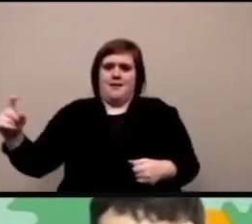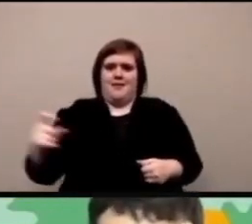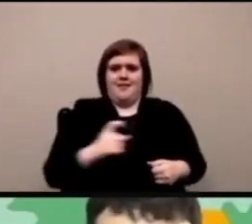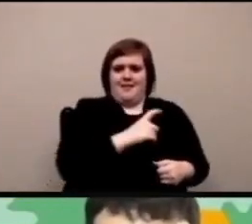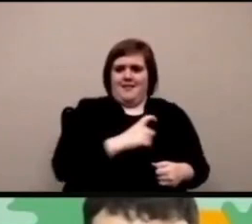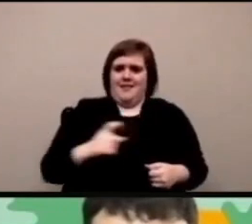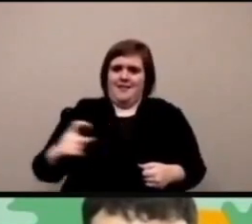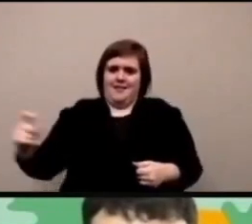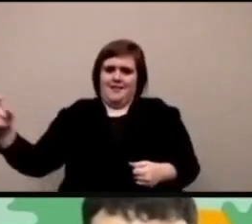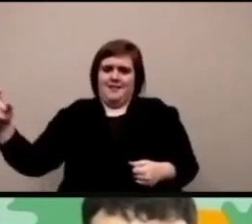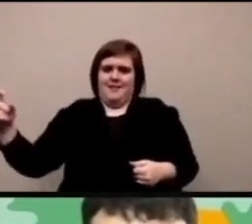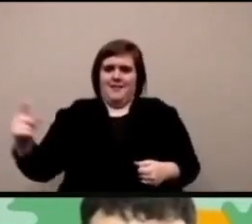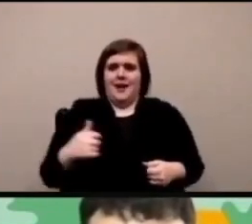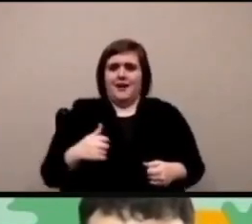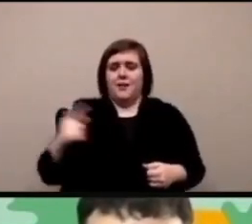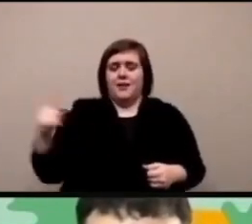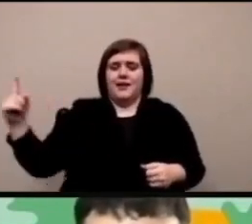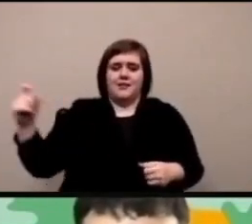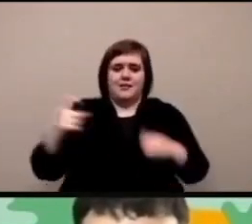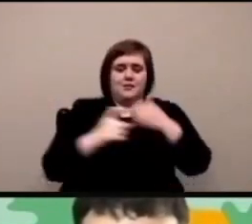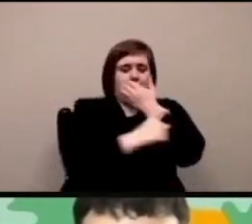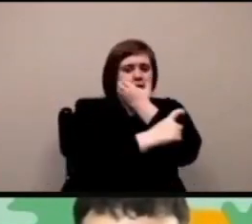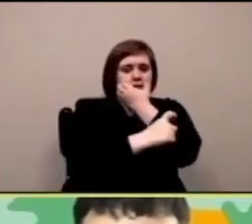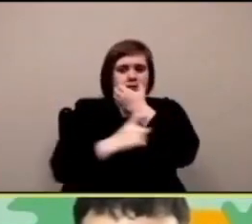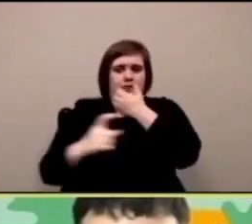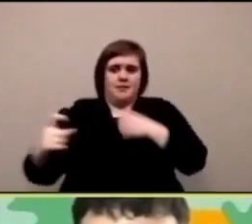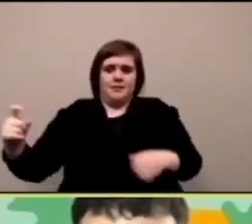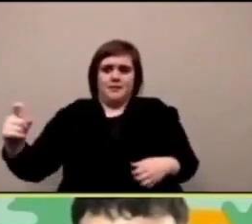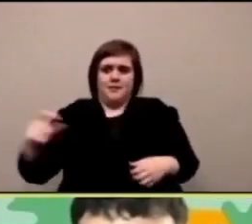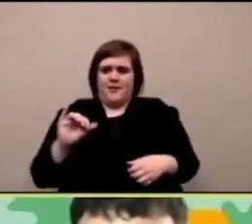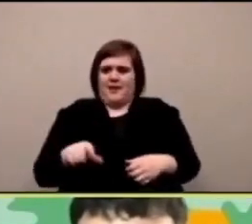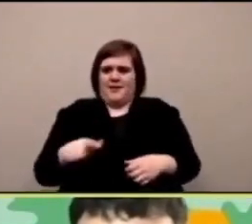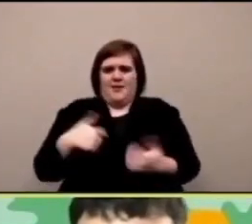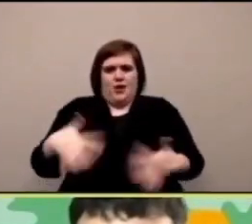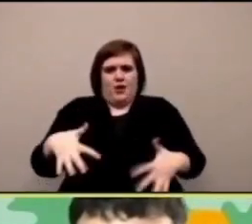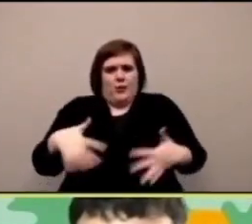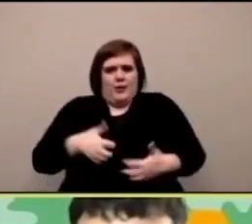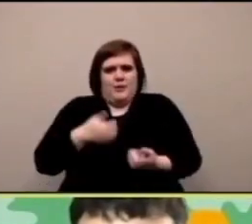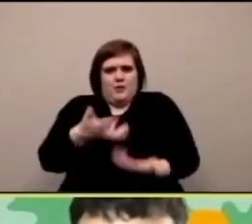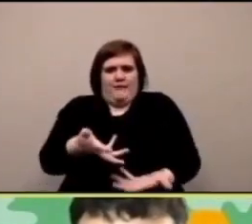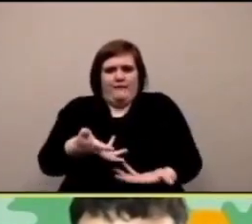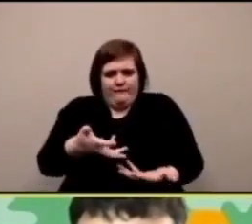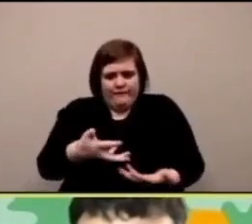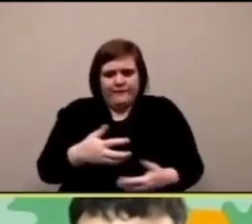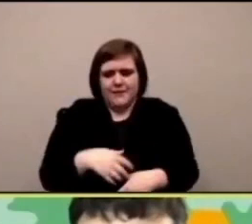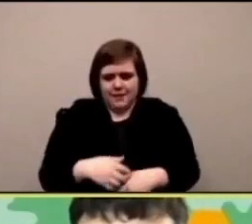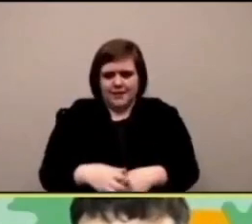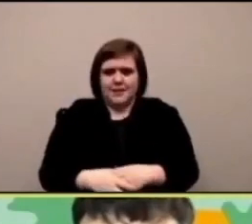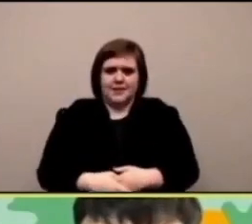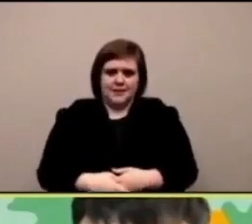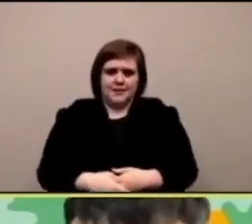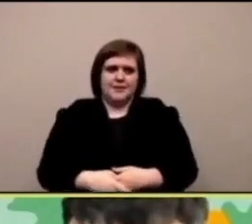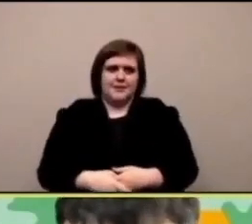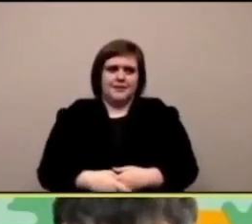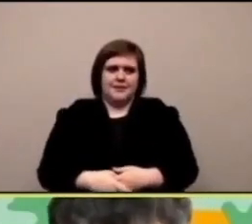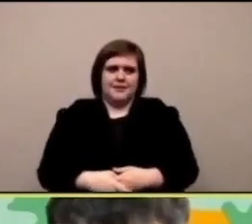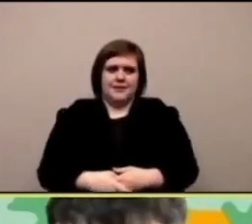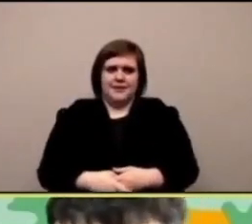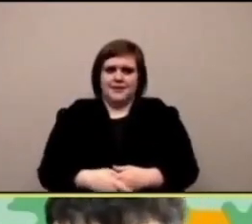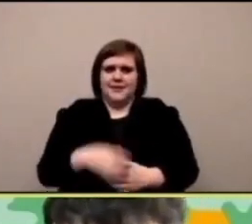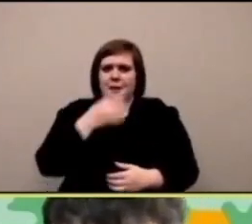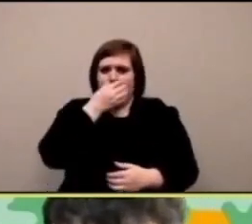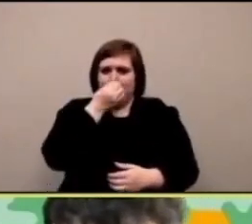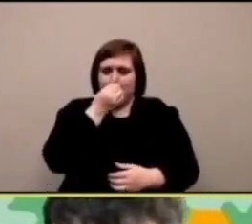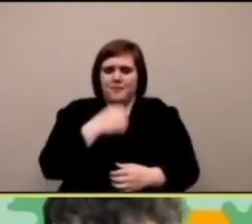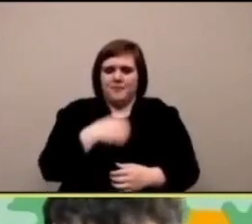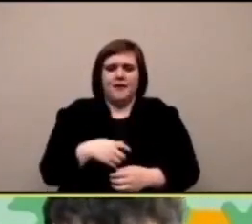muovere il mio viso e ora sto cercando di di uccidere